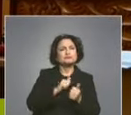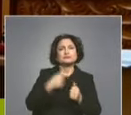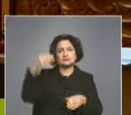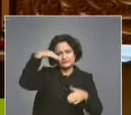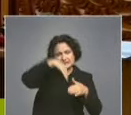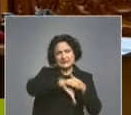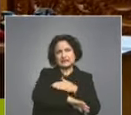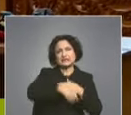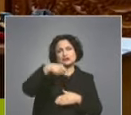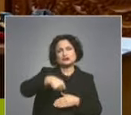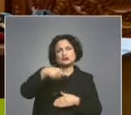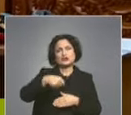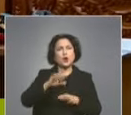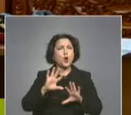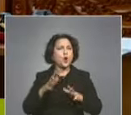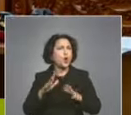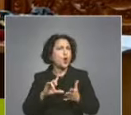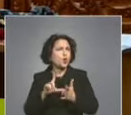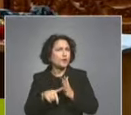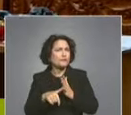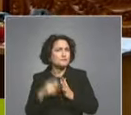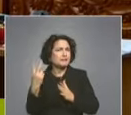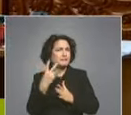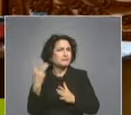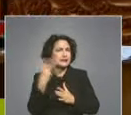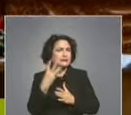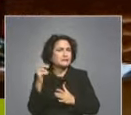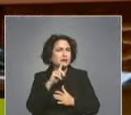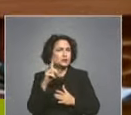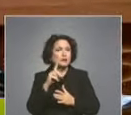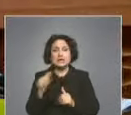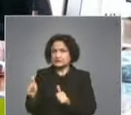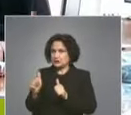на чантата? Около 2-3 минути. Защитата има ли въпроси? Да.